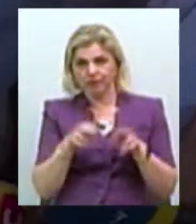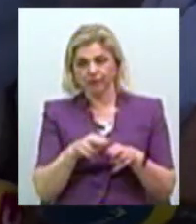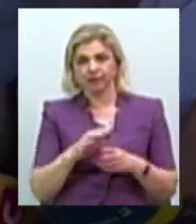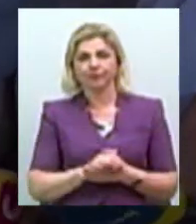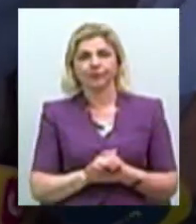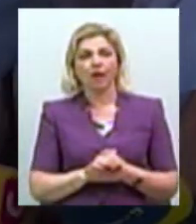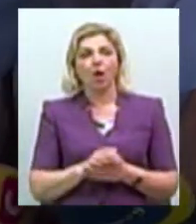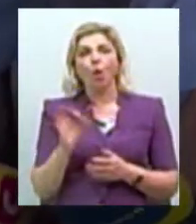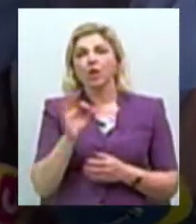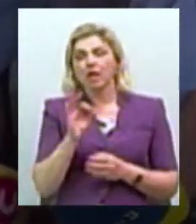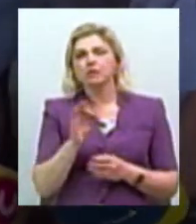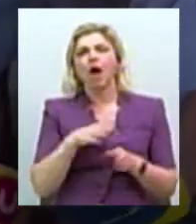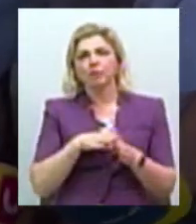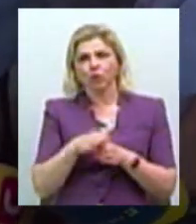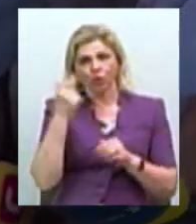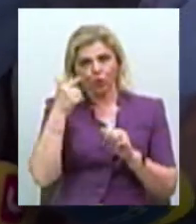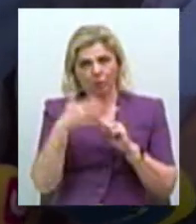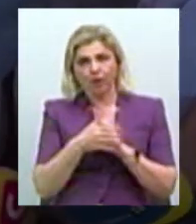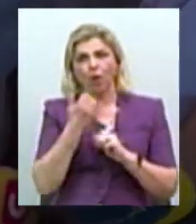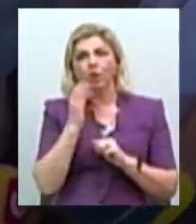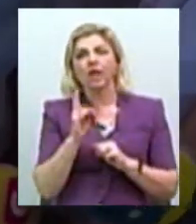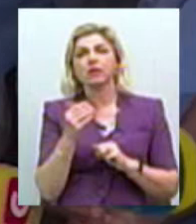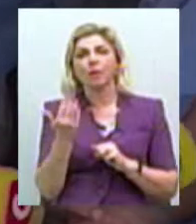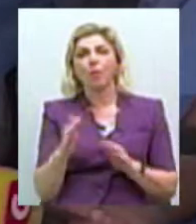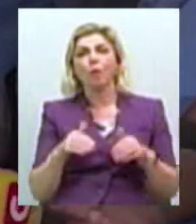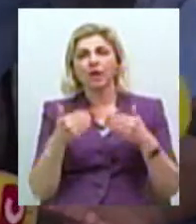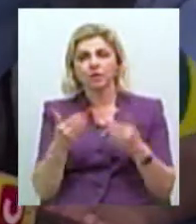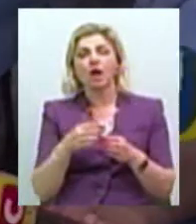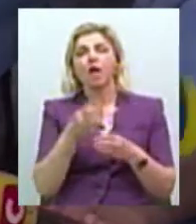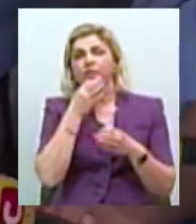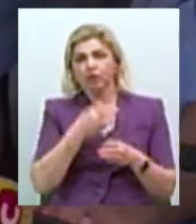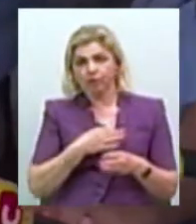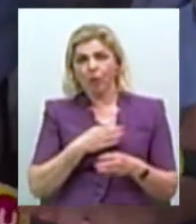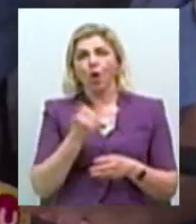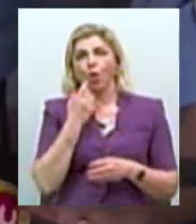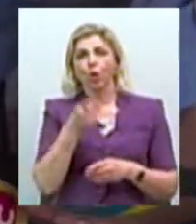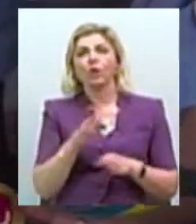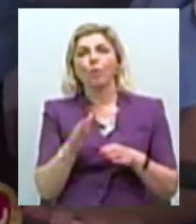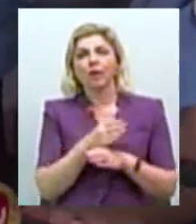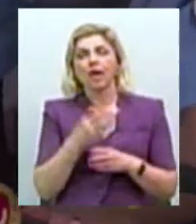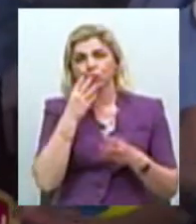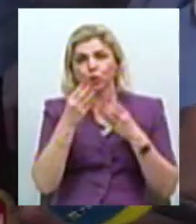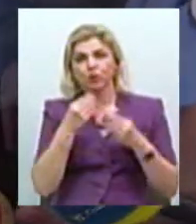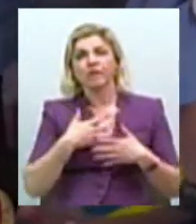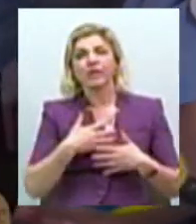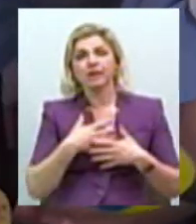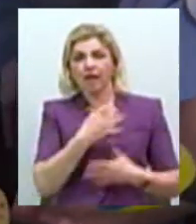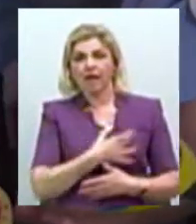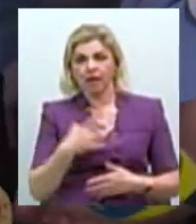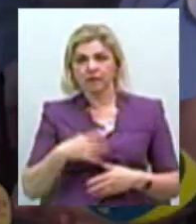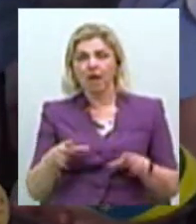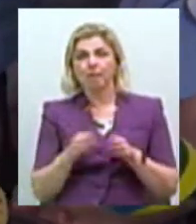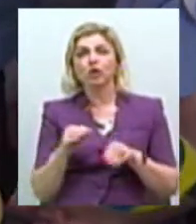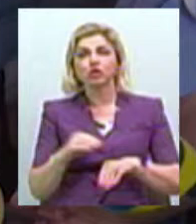Олександр абсолютно розуміє, коли до нього звертаються. Відповідає на команди. Коли йому зняли апарат штучної вентиляції легенів, він разом із дружиною